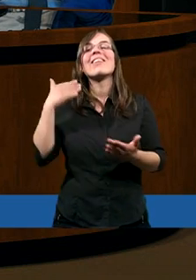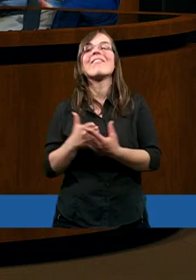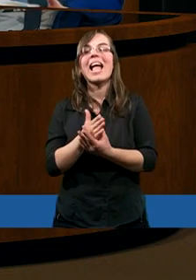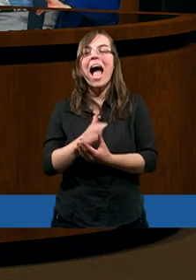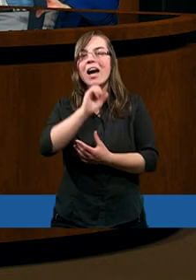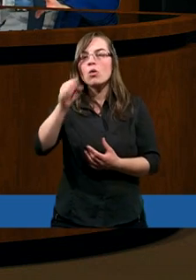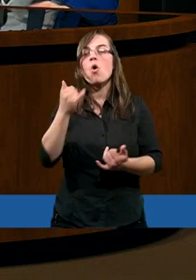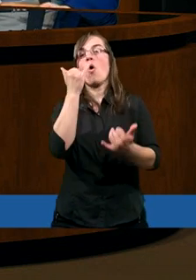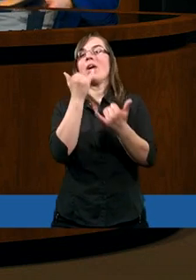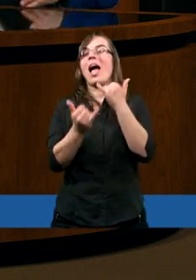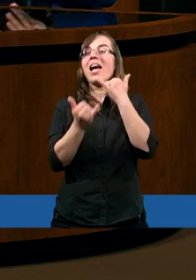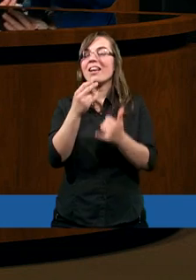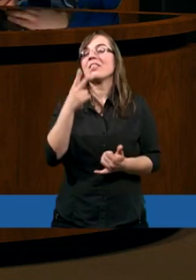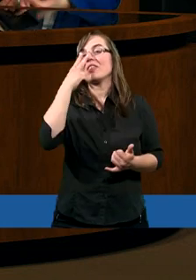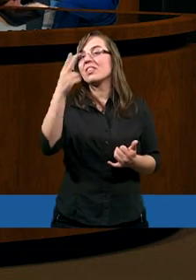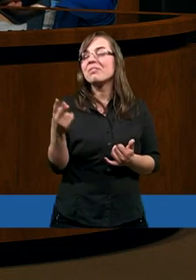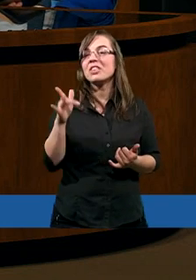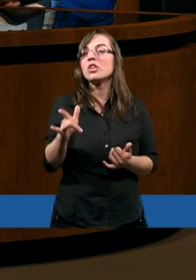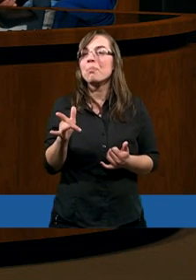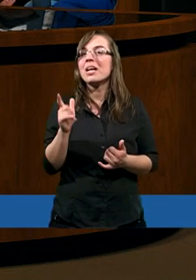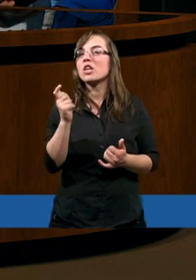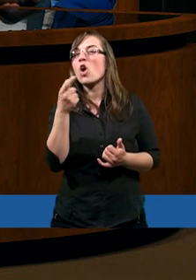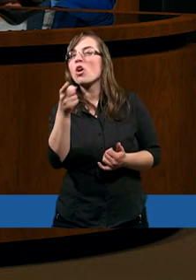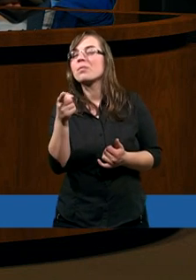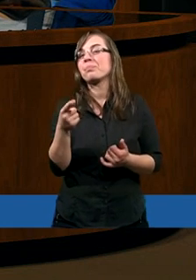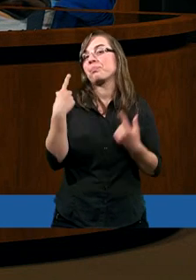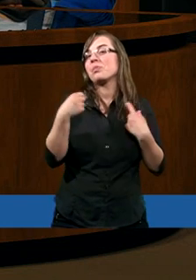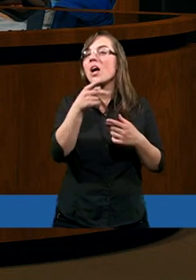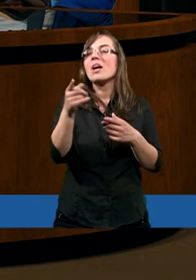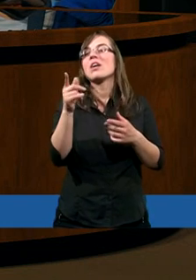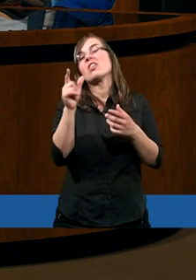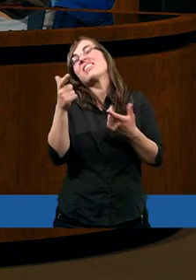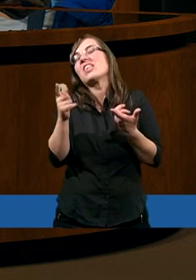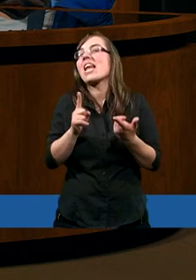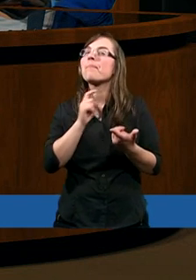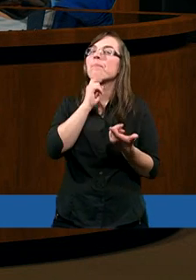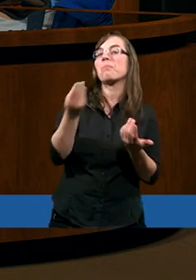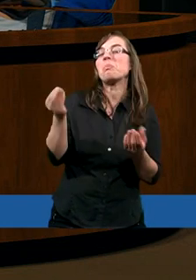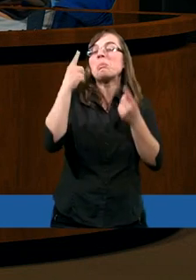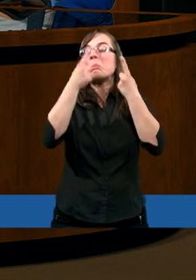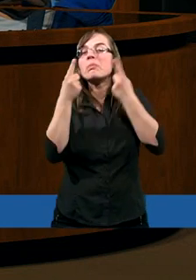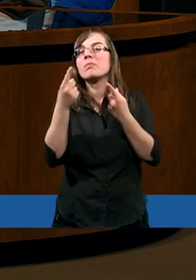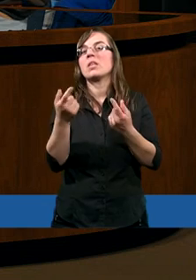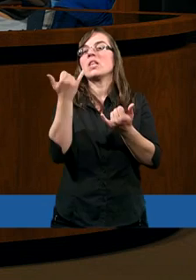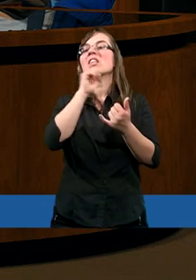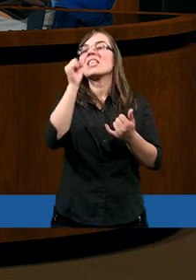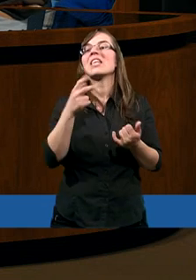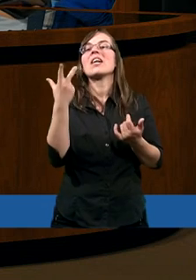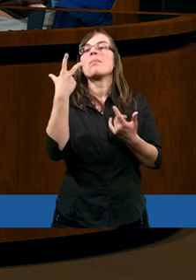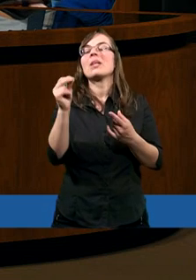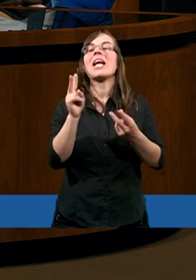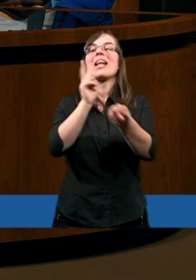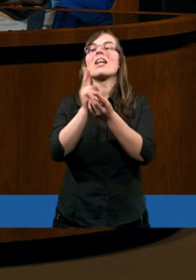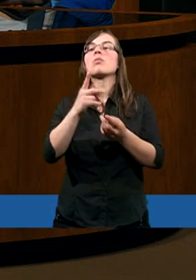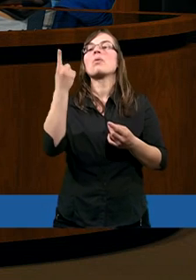jeżeli nigdy byśmy, załóżmy to, że nigdy byśmy się nie uderzyli młotkiem